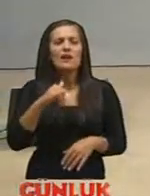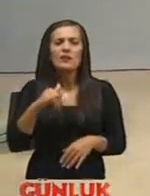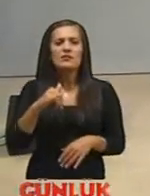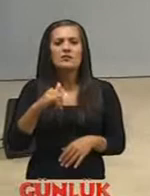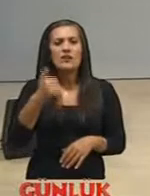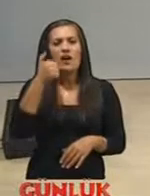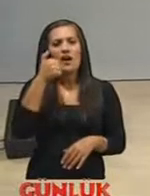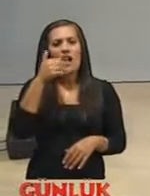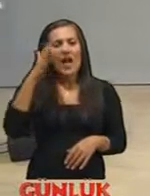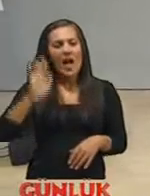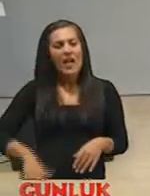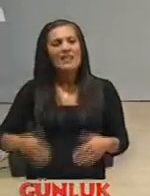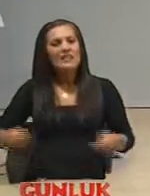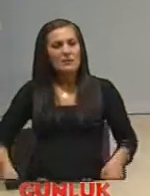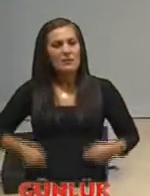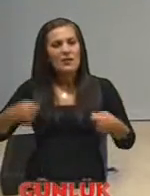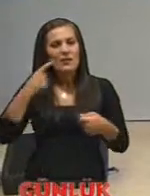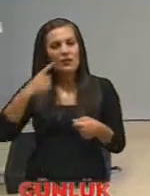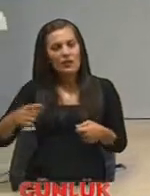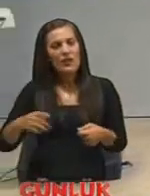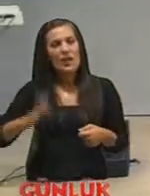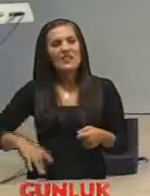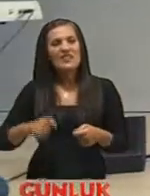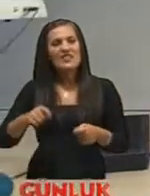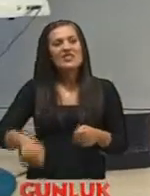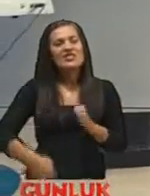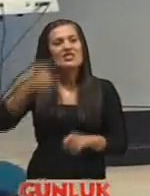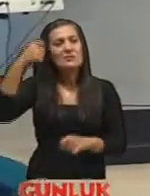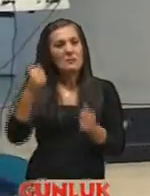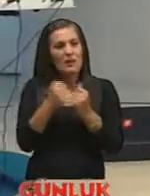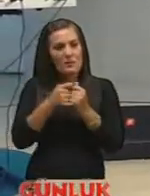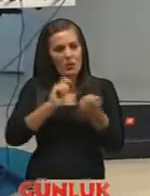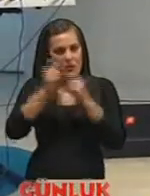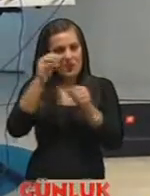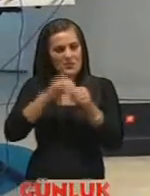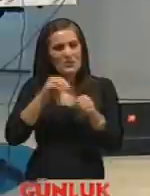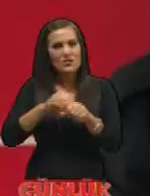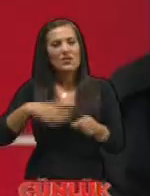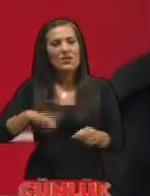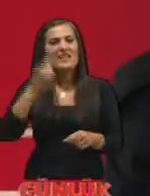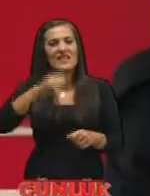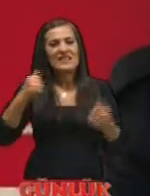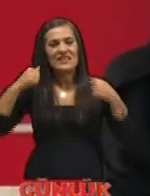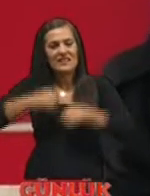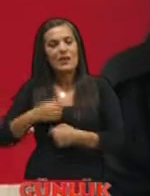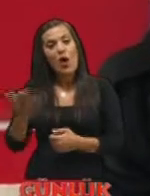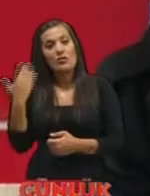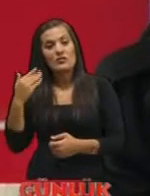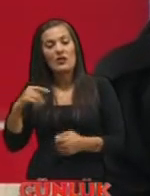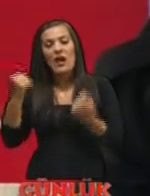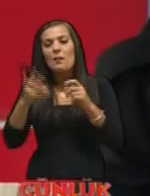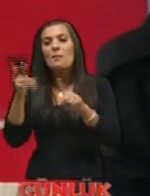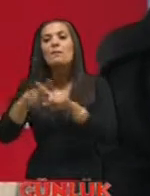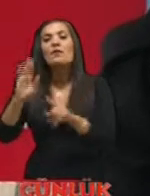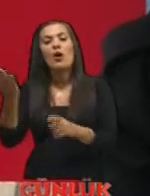yani alt kısmına yani Nomex'in alt kısmı çizmeyle beraber kullandığımız için bunu araca binmeden önce giyiyoruz hani araca